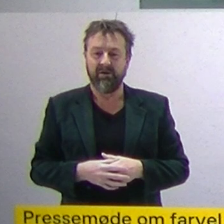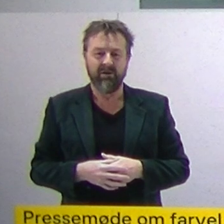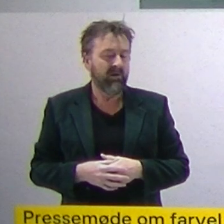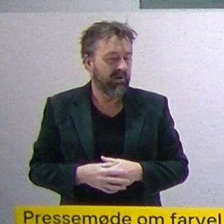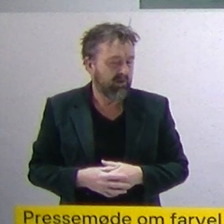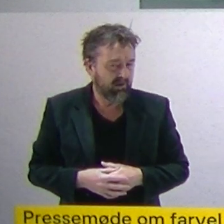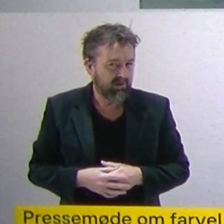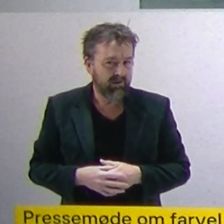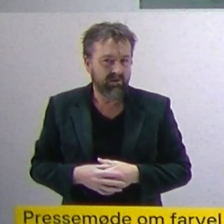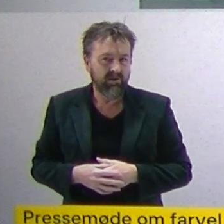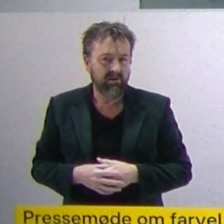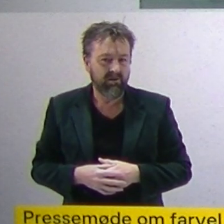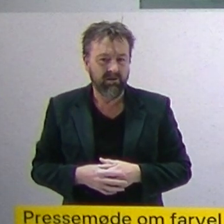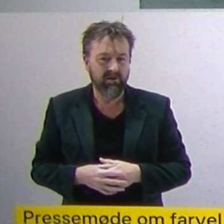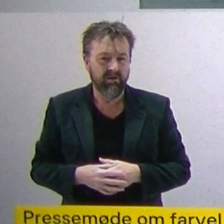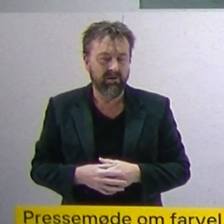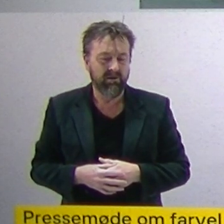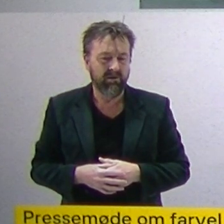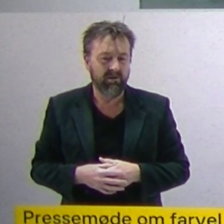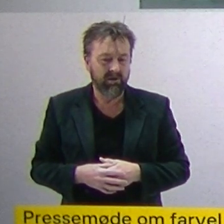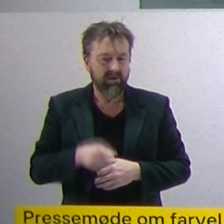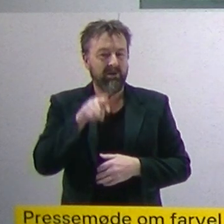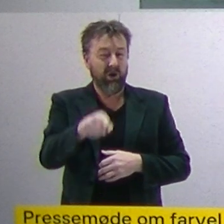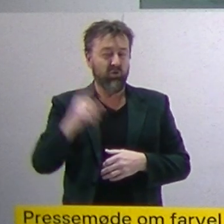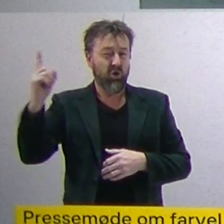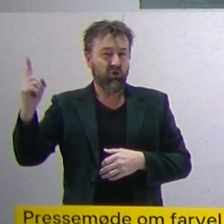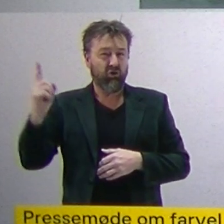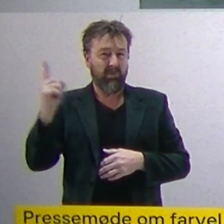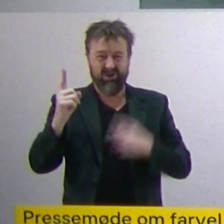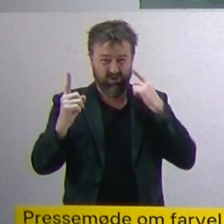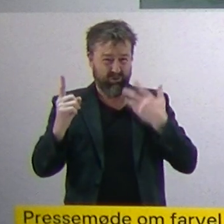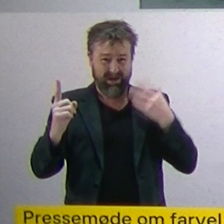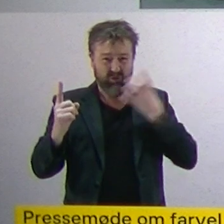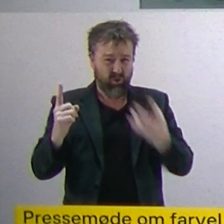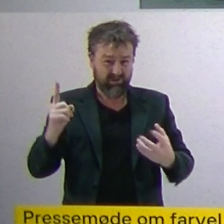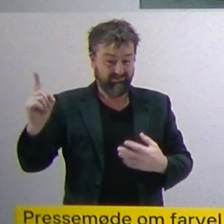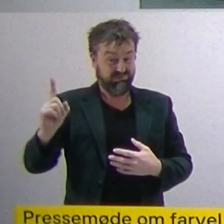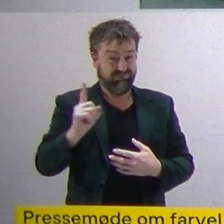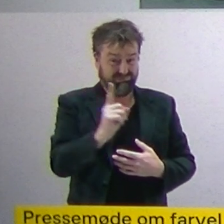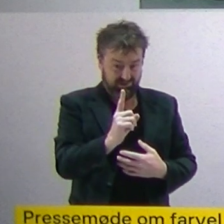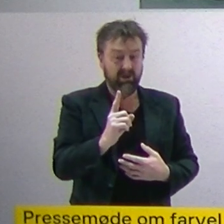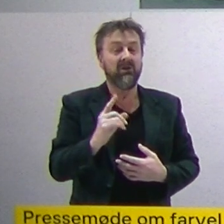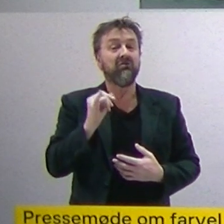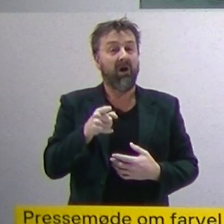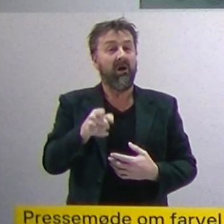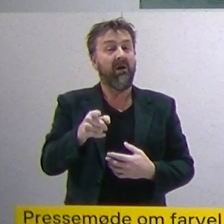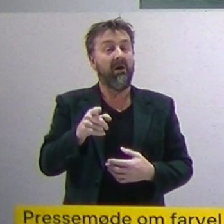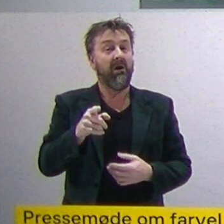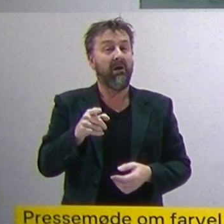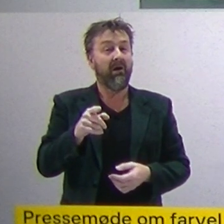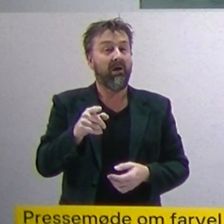kommet. Og så var der enkelt, at vi havde en forf vide at vælge rápido, og tilfølgende,